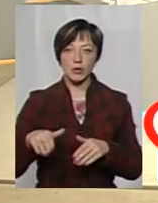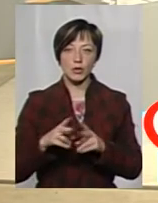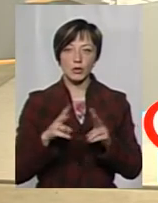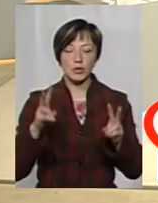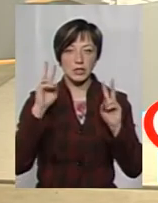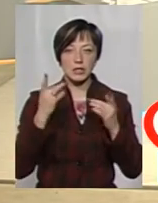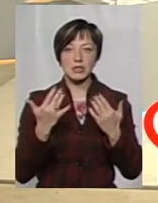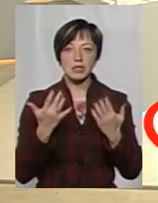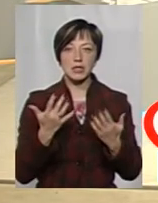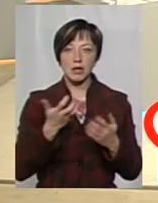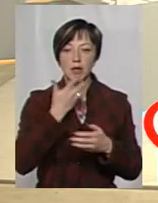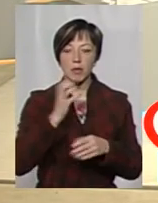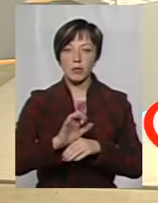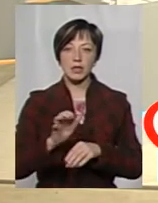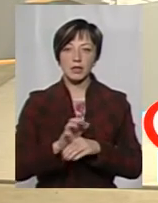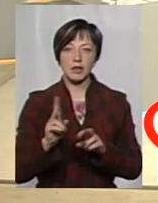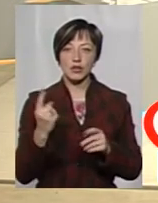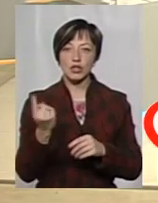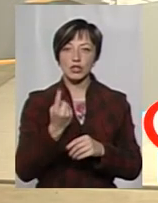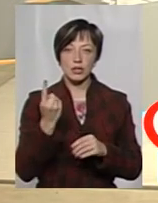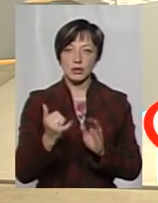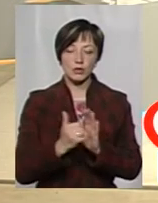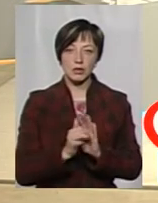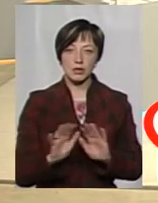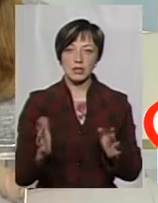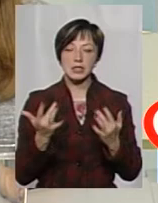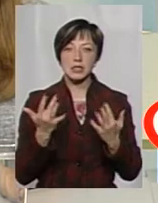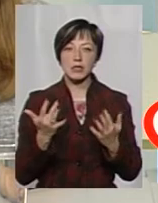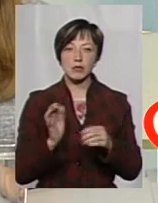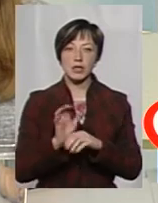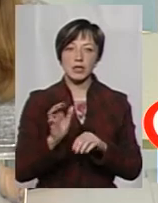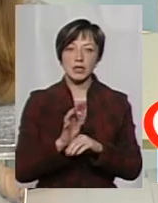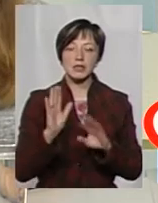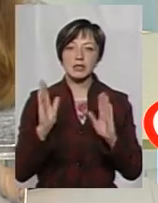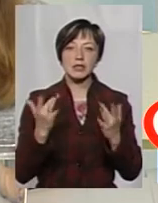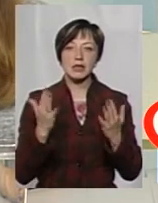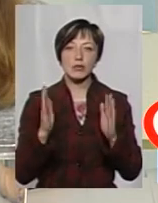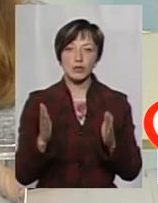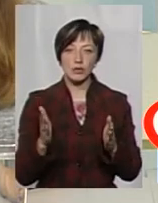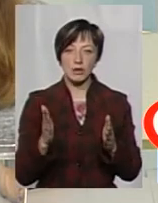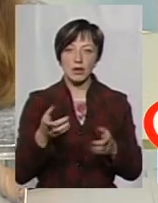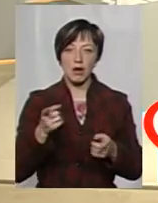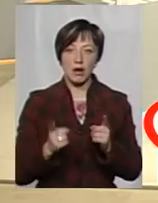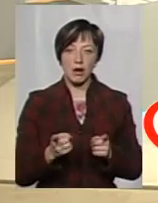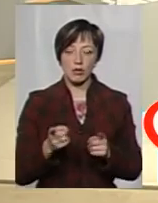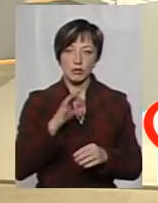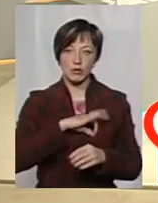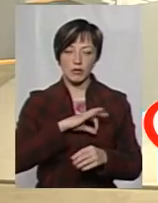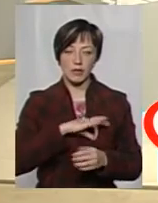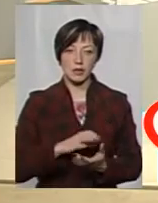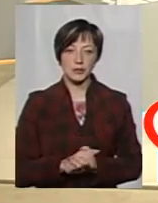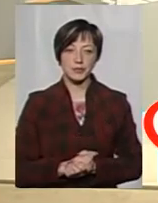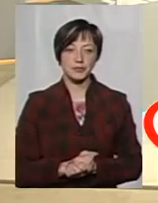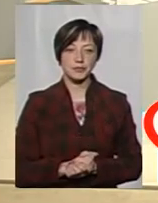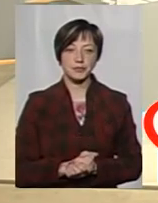ніхто не знає, скільки туди тепла подається, і навіть лічильники не ставлюють. Скільки подається, скільки воно буде, реально буде споживатися.